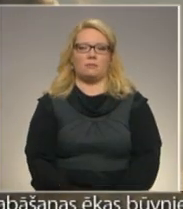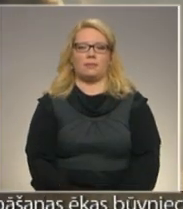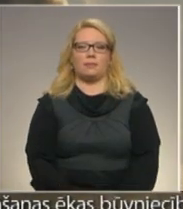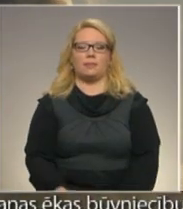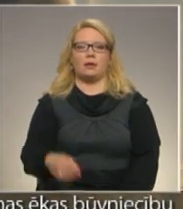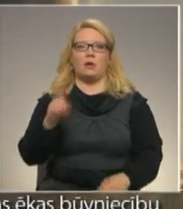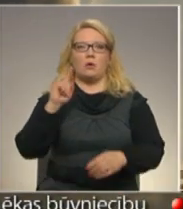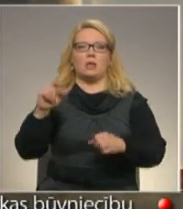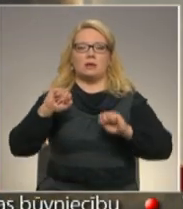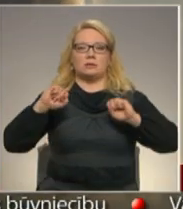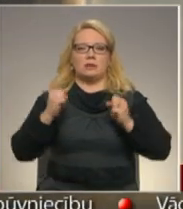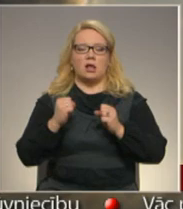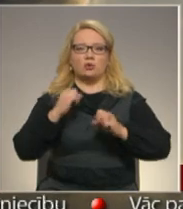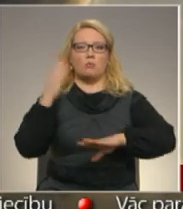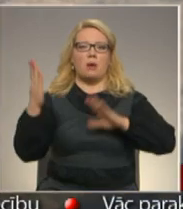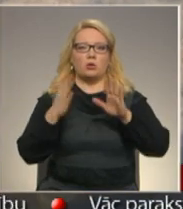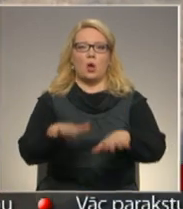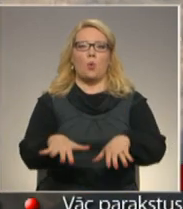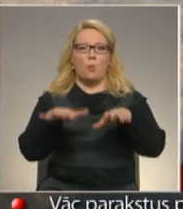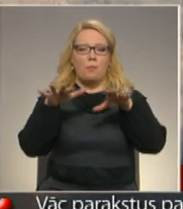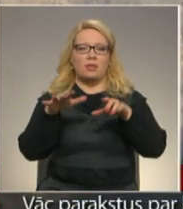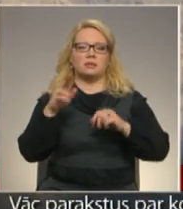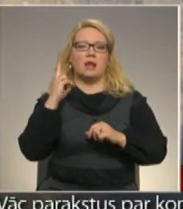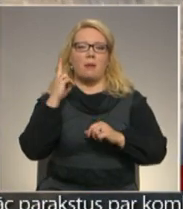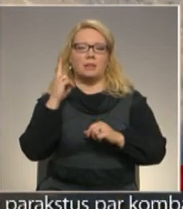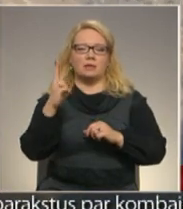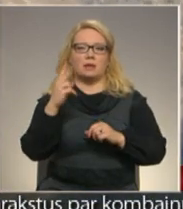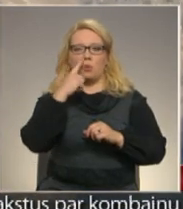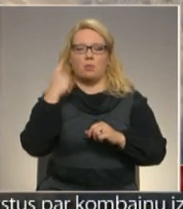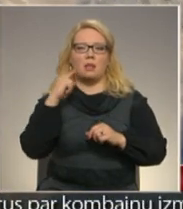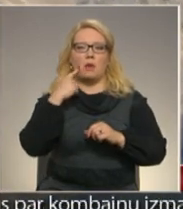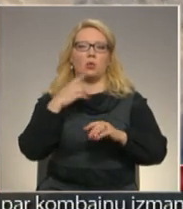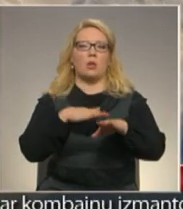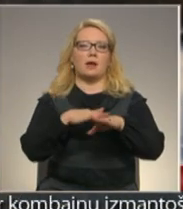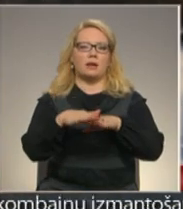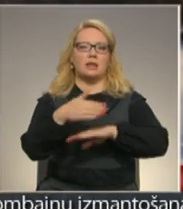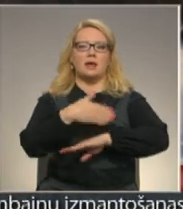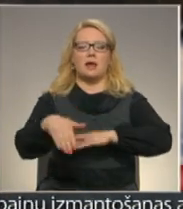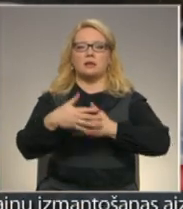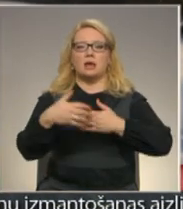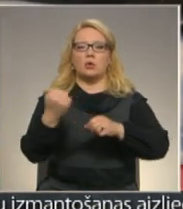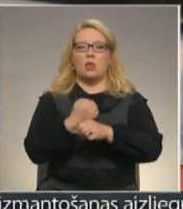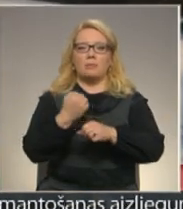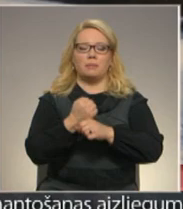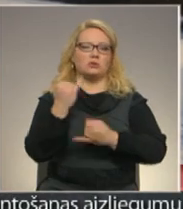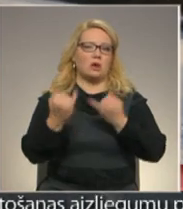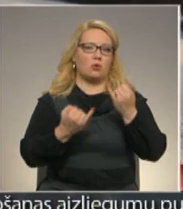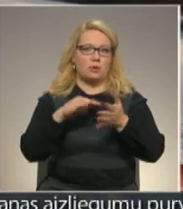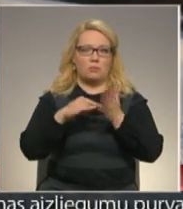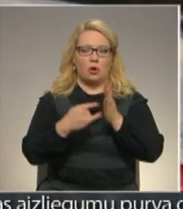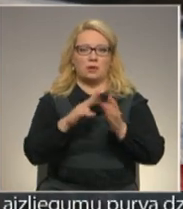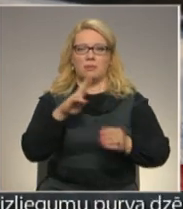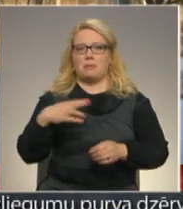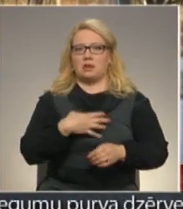Spalgais sals un pieputinātās sniega kupenas ir kāpliecinājums nu pat Madonā realizētā Ielas kaķu labturības un sakoptības projekta